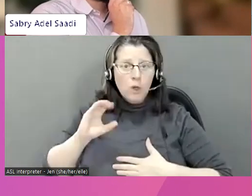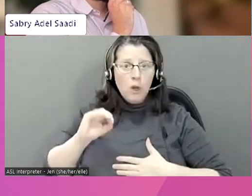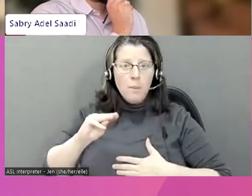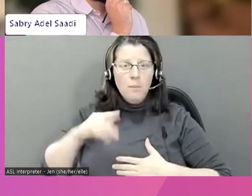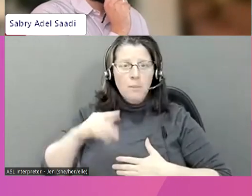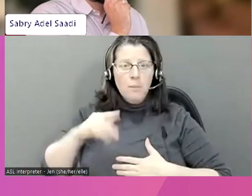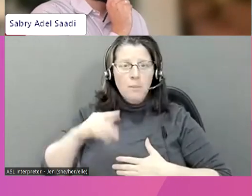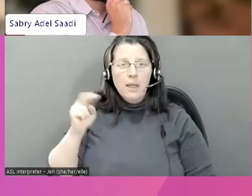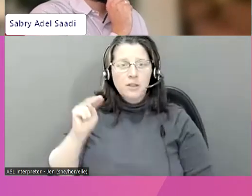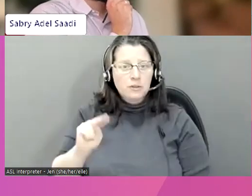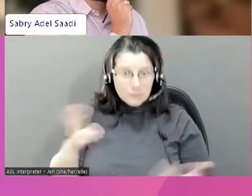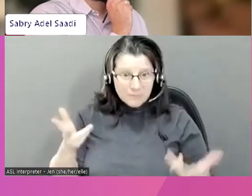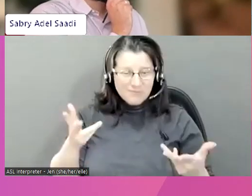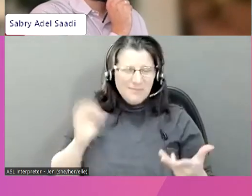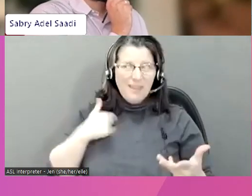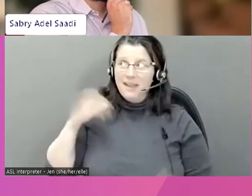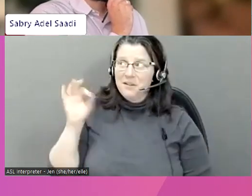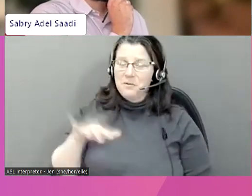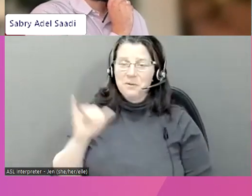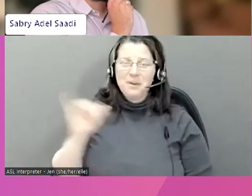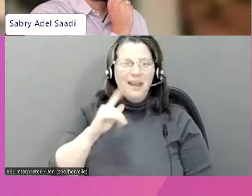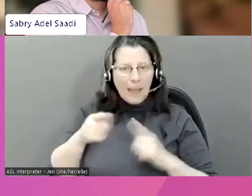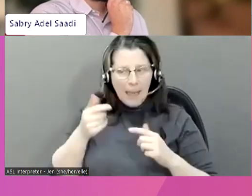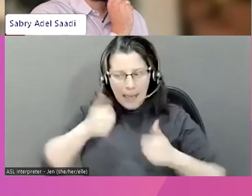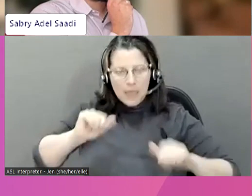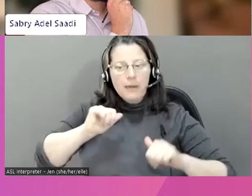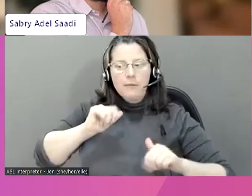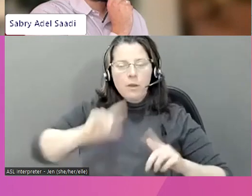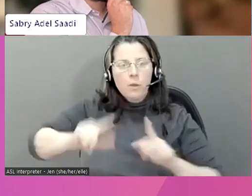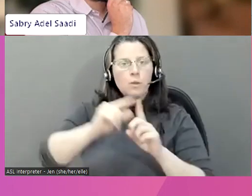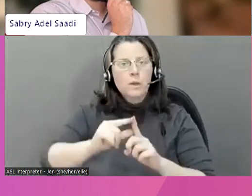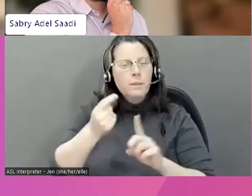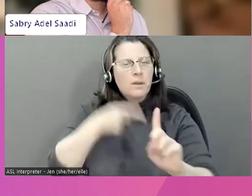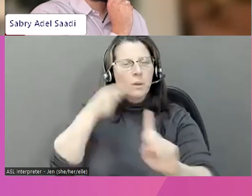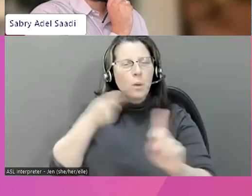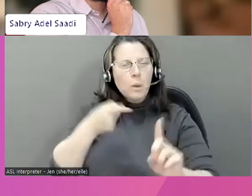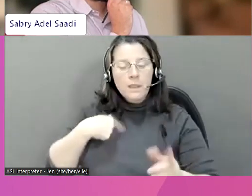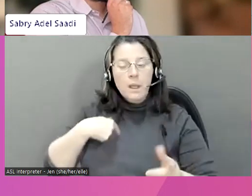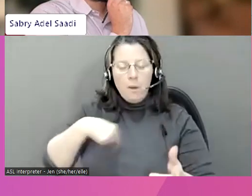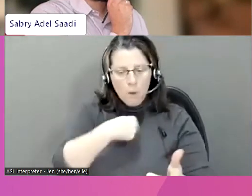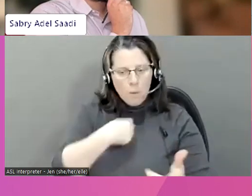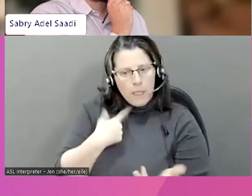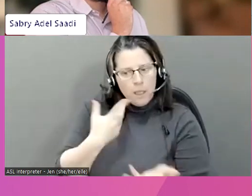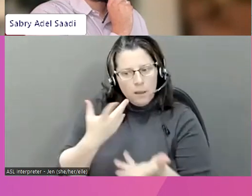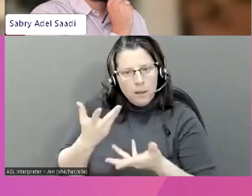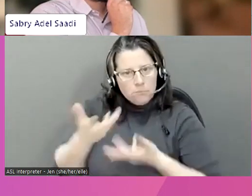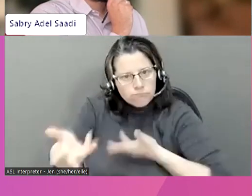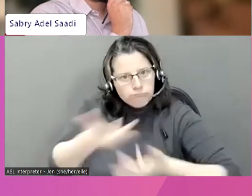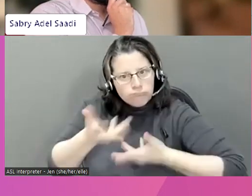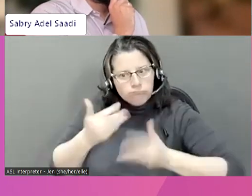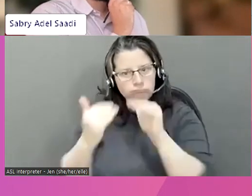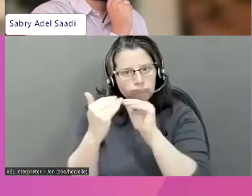numérique. C'est une autre option. Je pense que ces termes sont tous à être considérés.